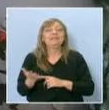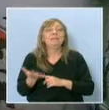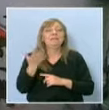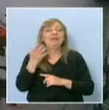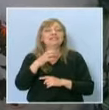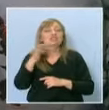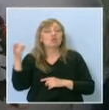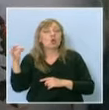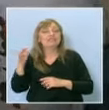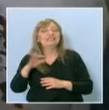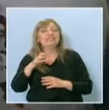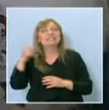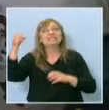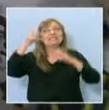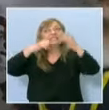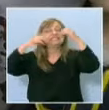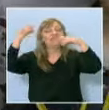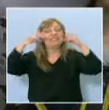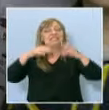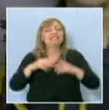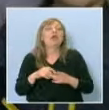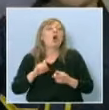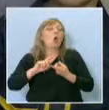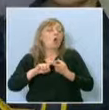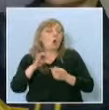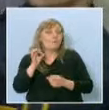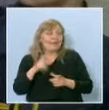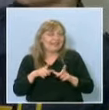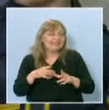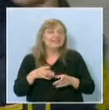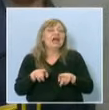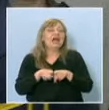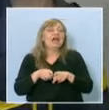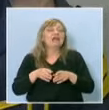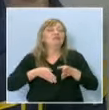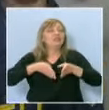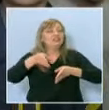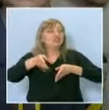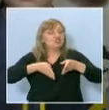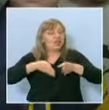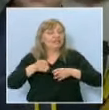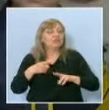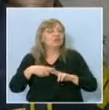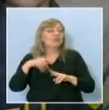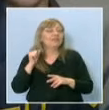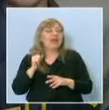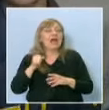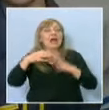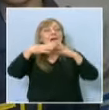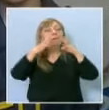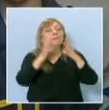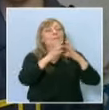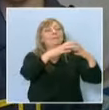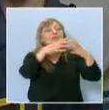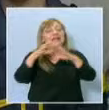звезди със звездия, комети, както и движението на планетите